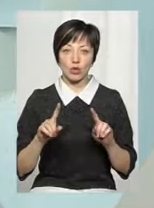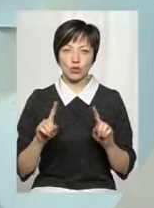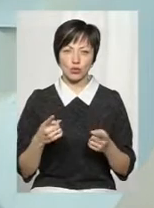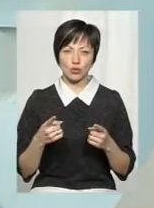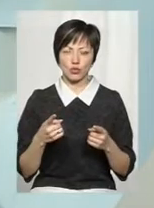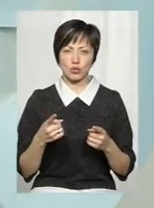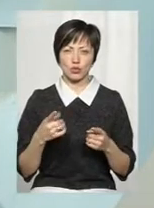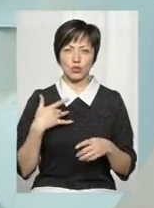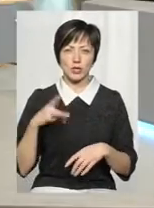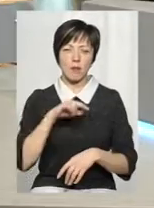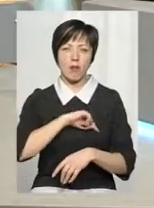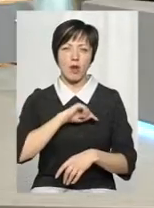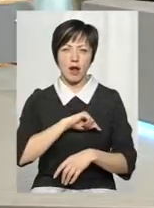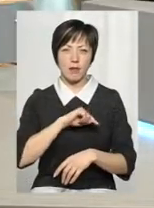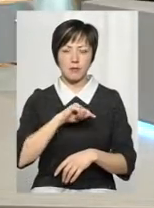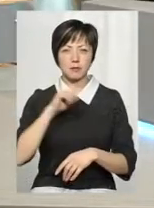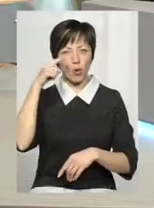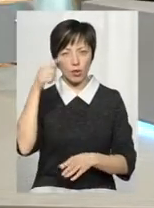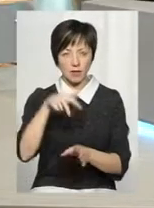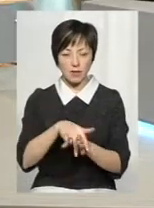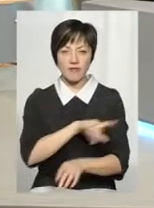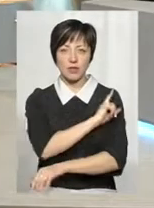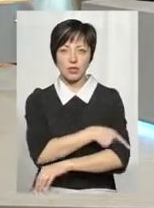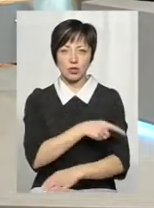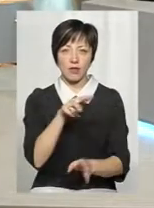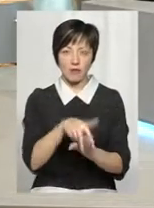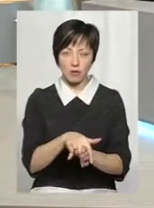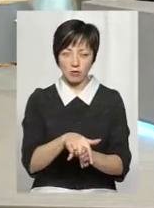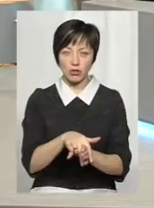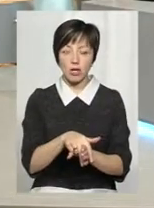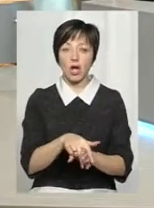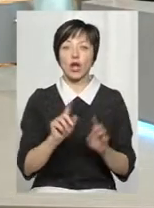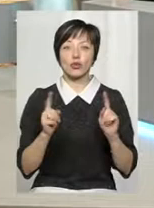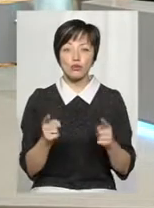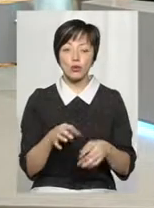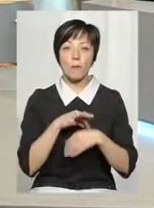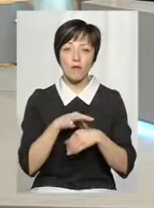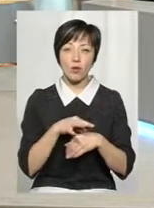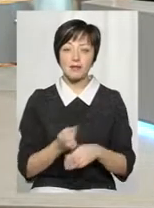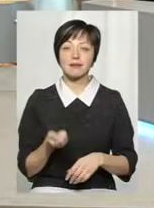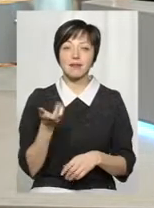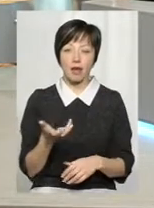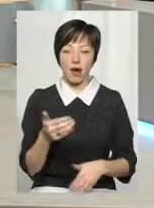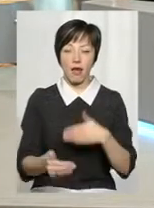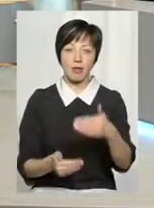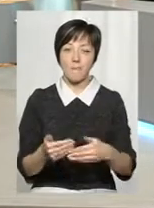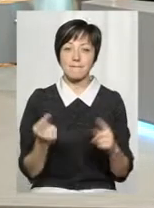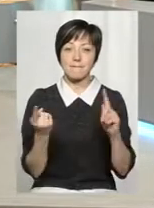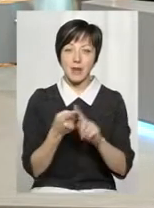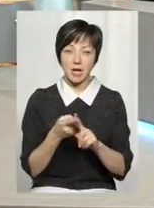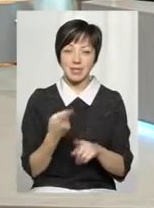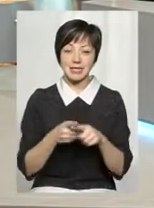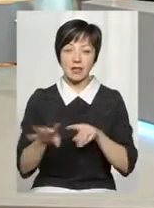жорсткий з боку морально-психологічного навантаження, фізичного навантаження, тому що він проводиться в декілька етапів. Перший – це